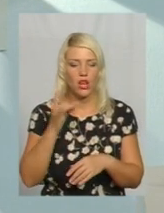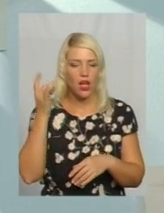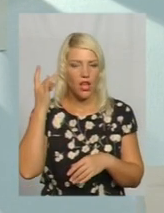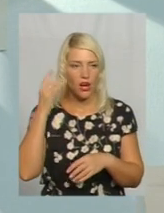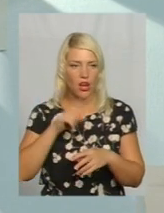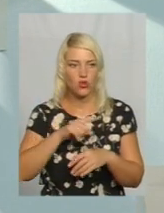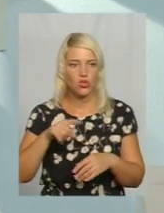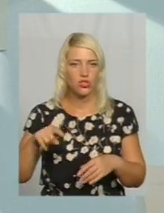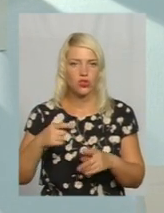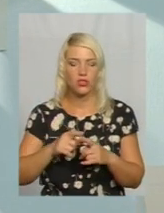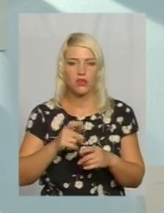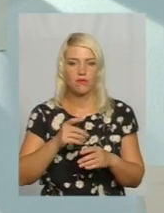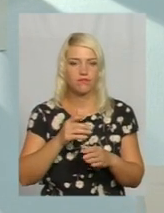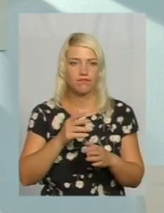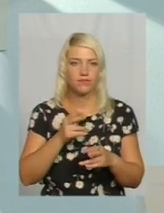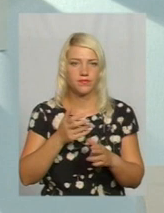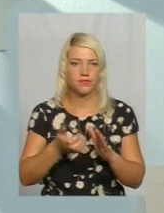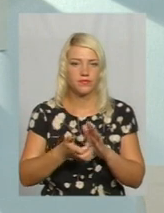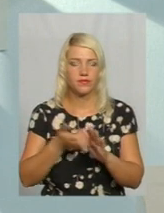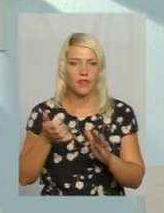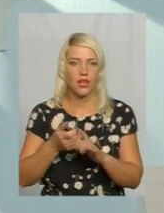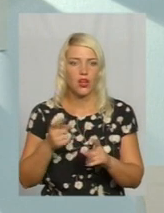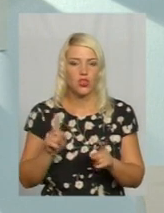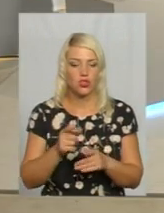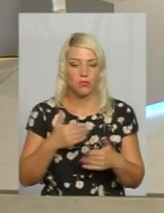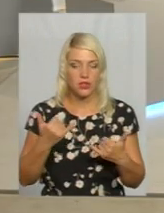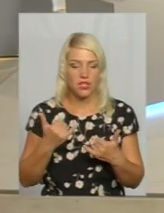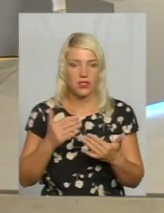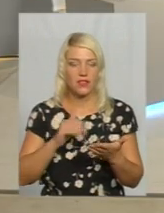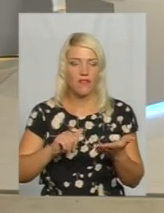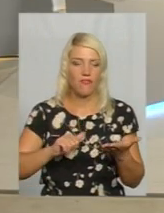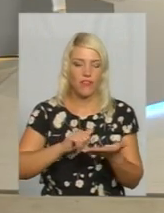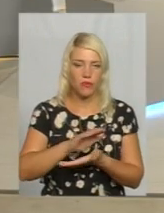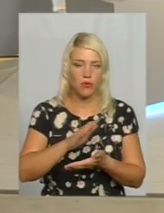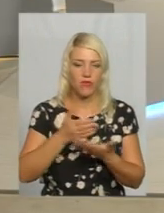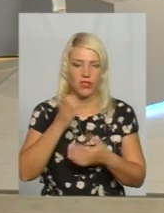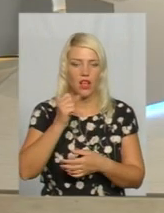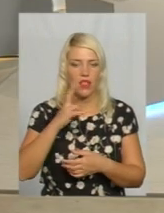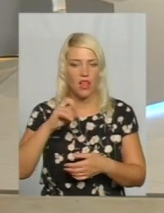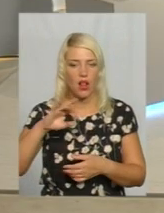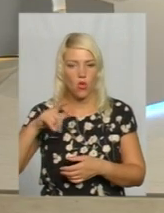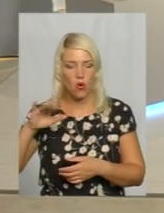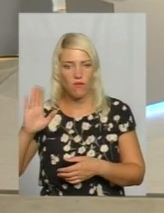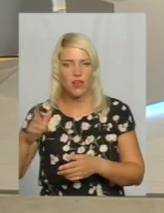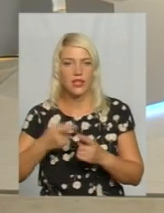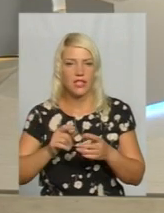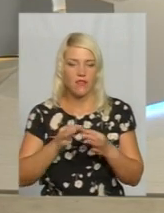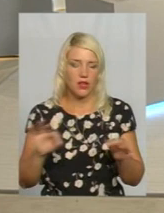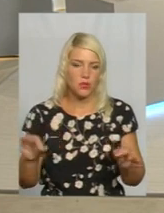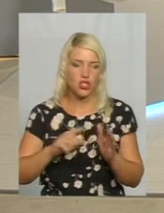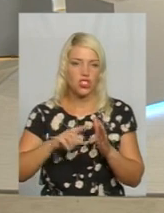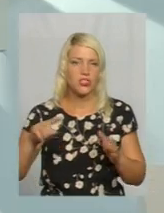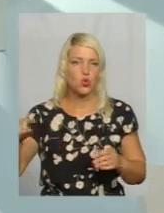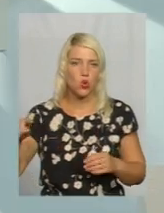майже вичерпано. І от саме те, що ми відмовимося від аналогу, це вивільні частоти і дай змогу розвивати, зокрема, ЕФМ-мовлення.